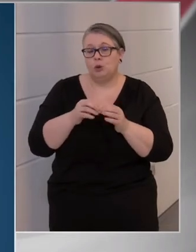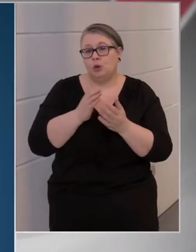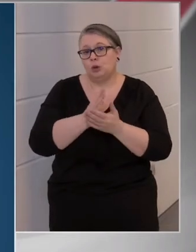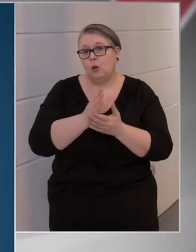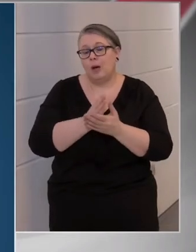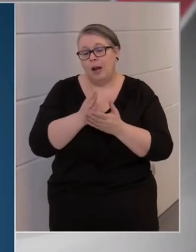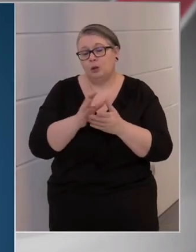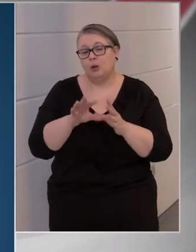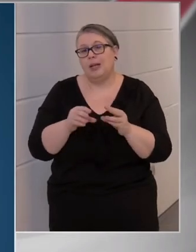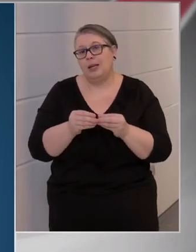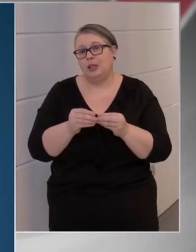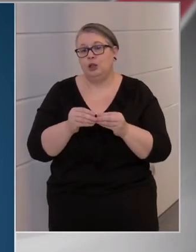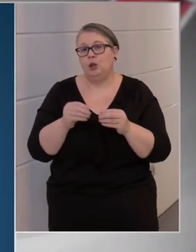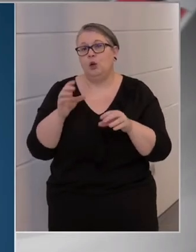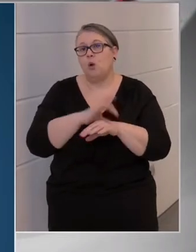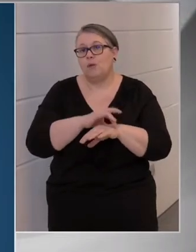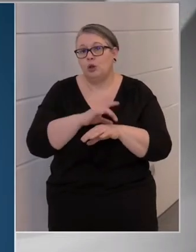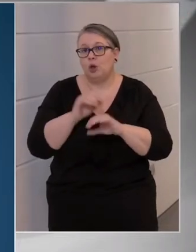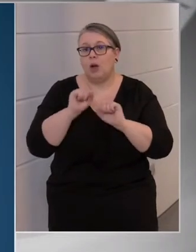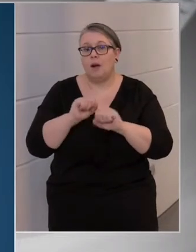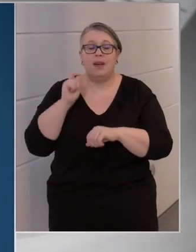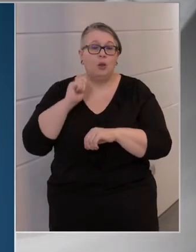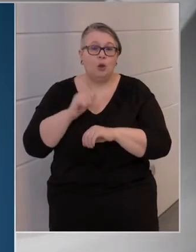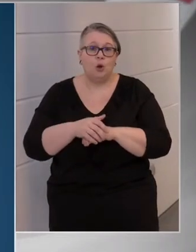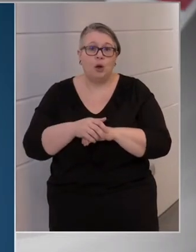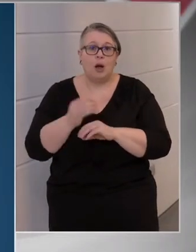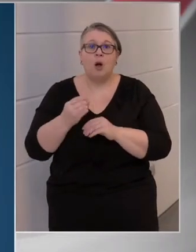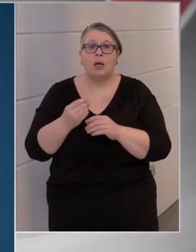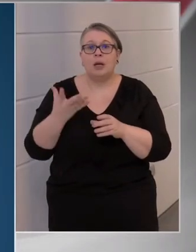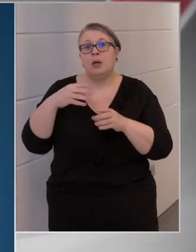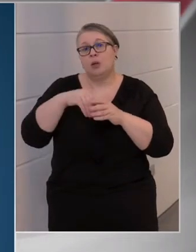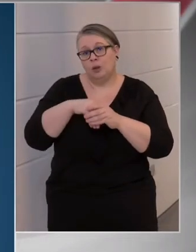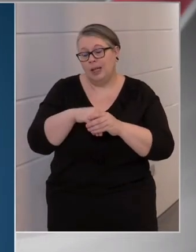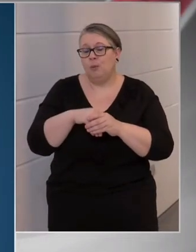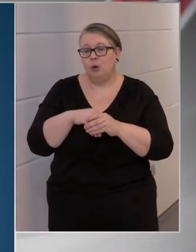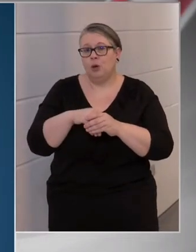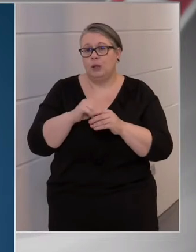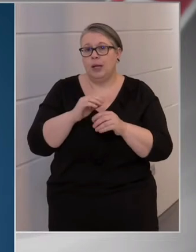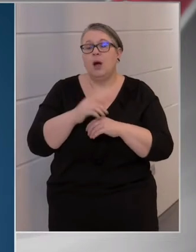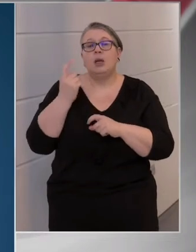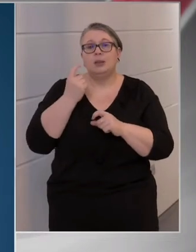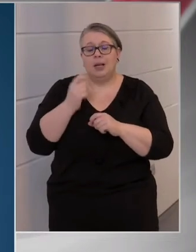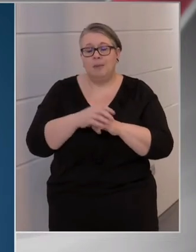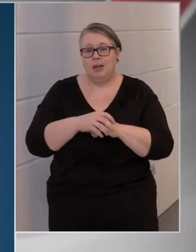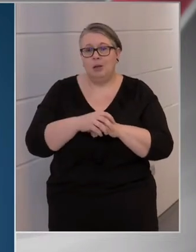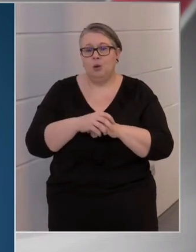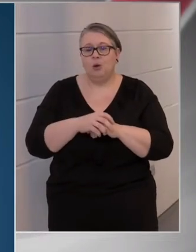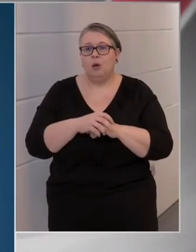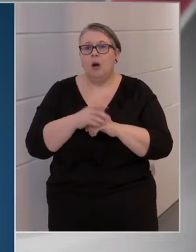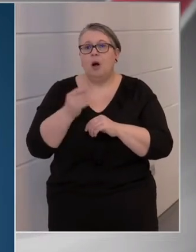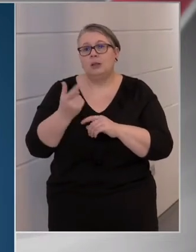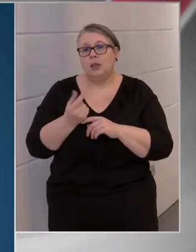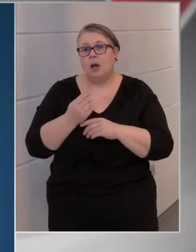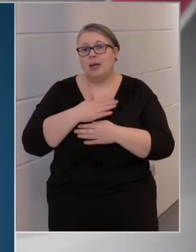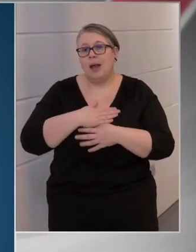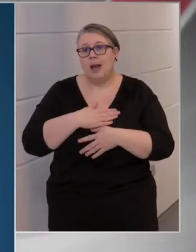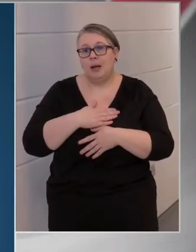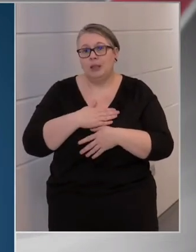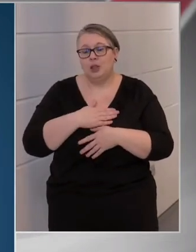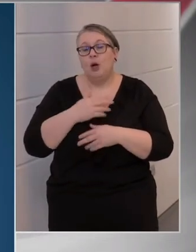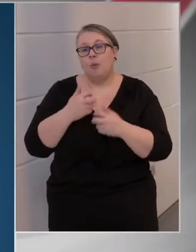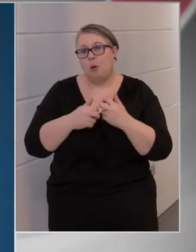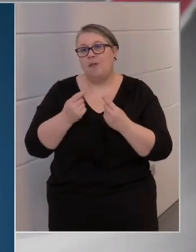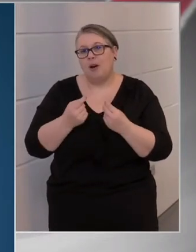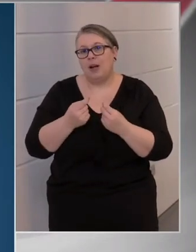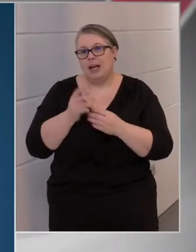szolgáltott teljesítő orvosoknak és védőnöknek, akik ebben közre működnek. Azt reméljük, hogy azzal a kellemes gonddal kell majd